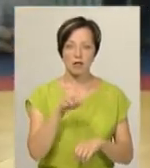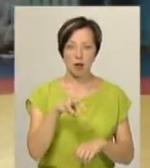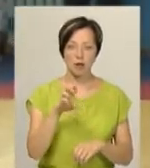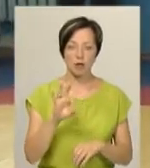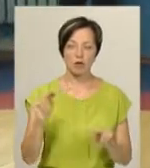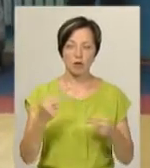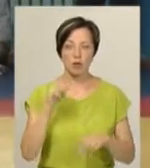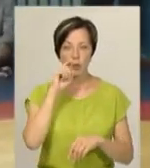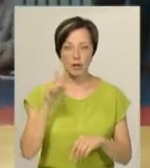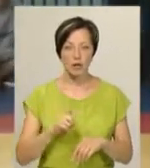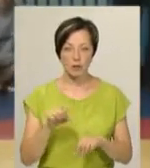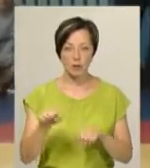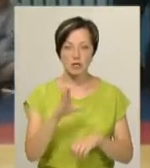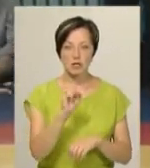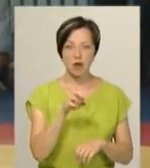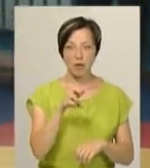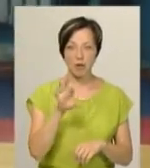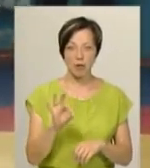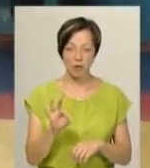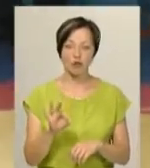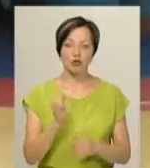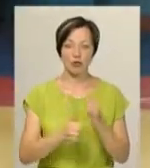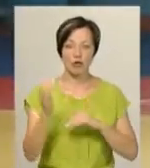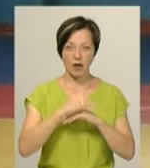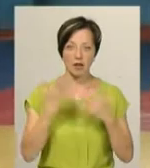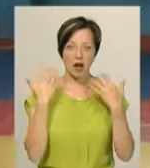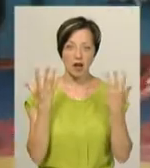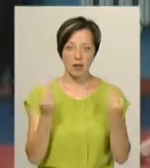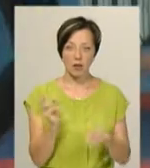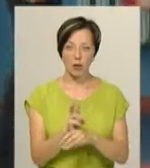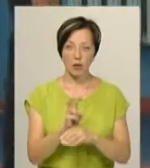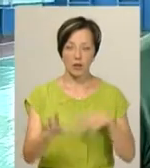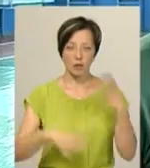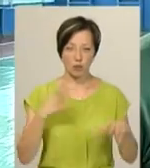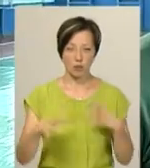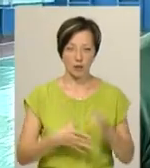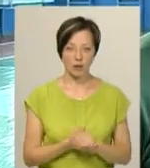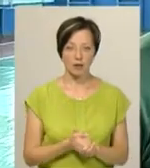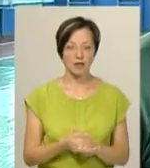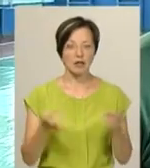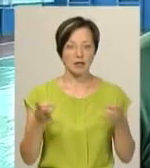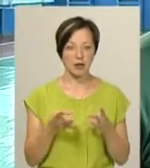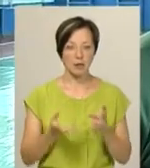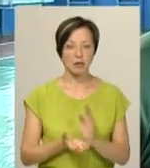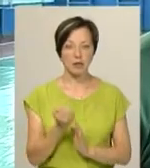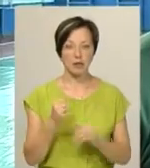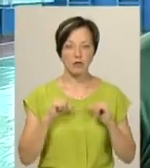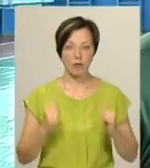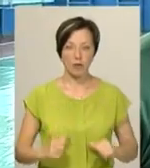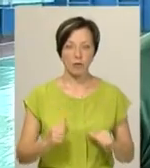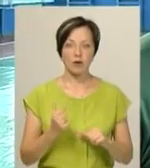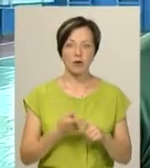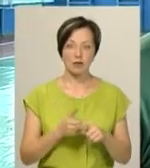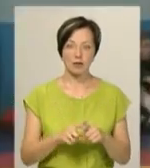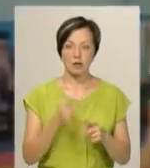чемпіон України з бойового самбо і хортингу Андрій Шамрай щовечора на канікулах приходить на тренування. Треба підтримувати форму, з літо найкраще